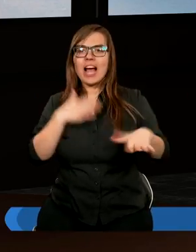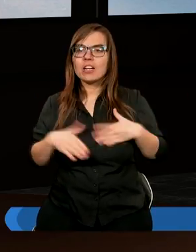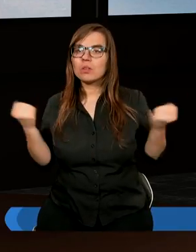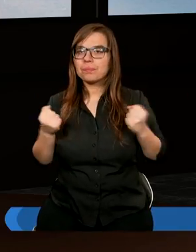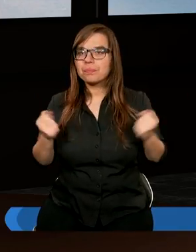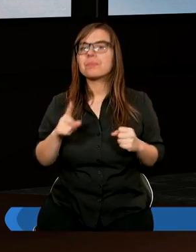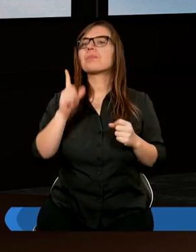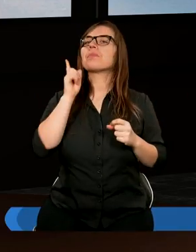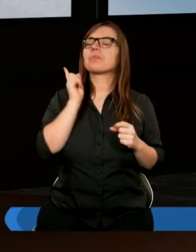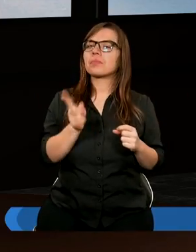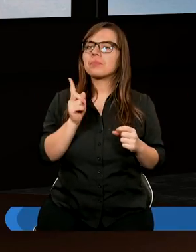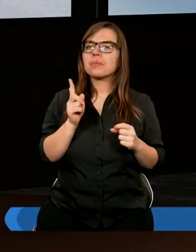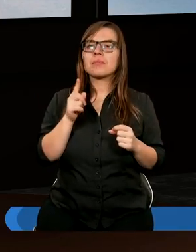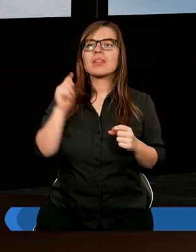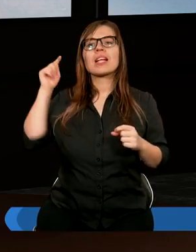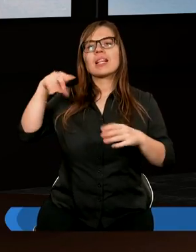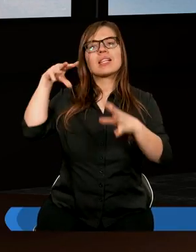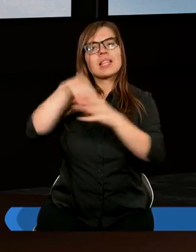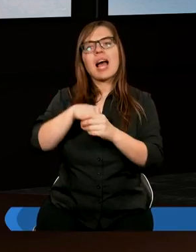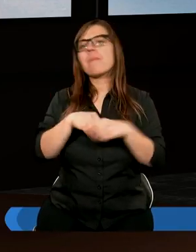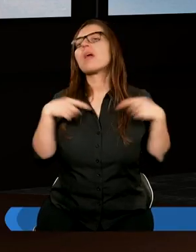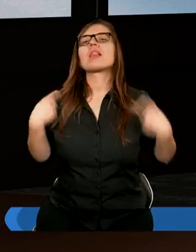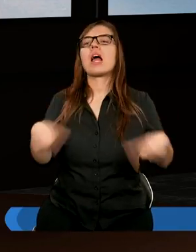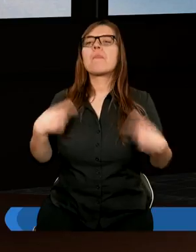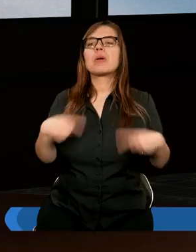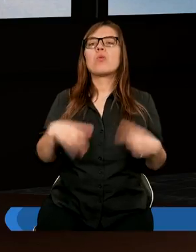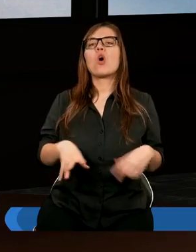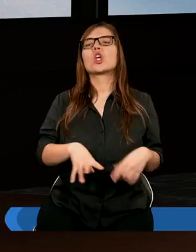nie było świętości.